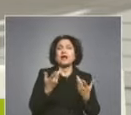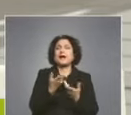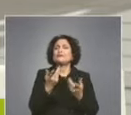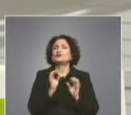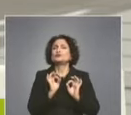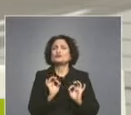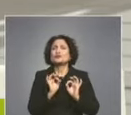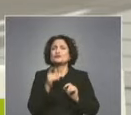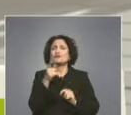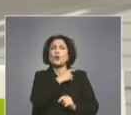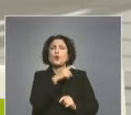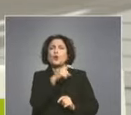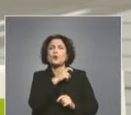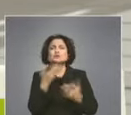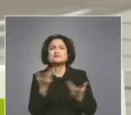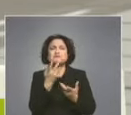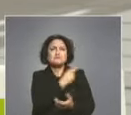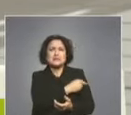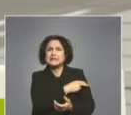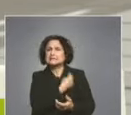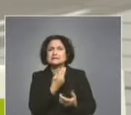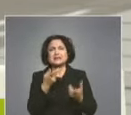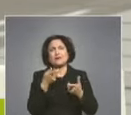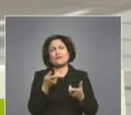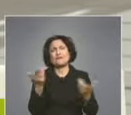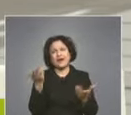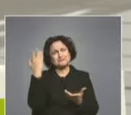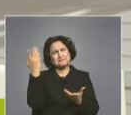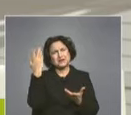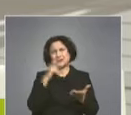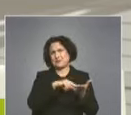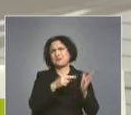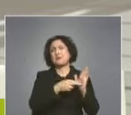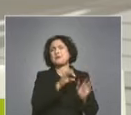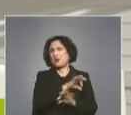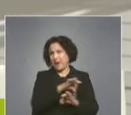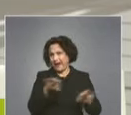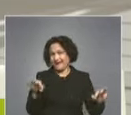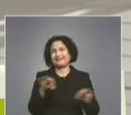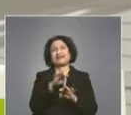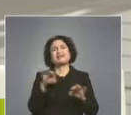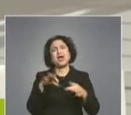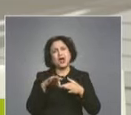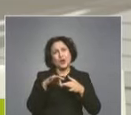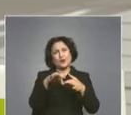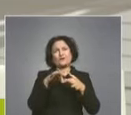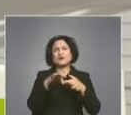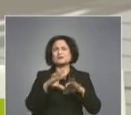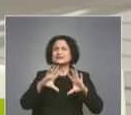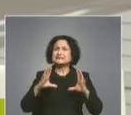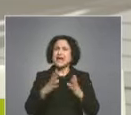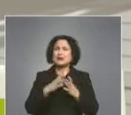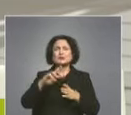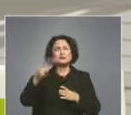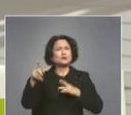полезно това? Какво предприимачество в медицината? Ами, това беше един проект на нашето ръководство, съвместен с други университети